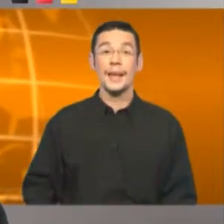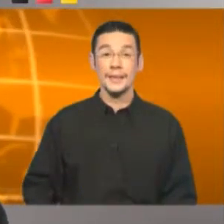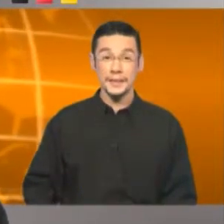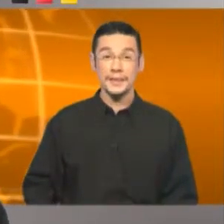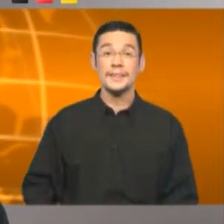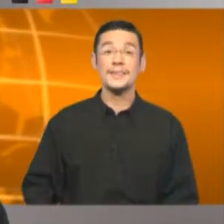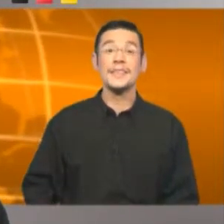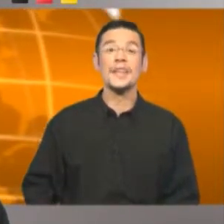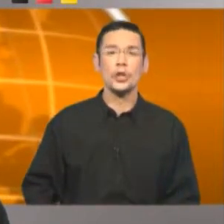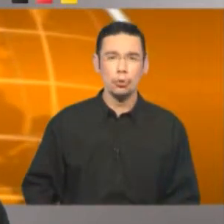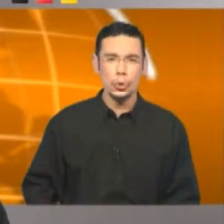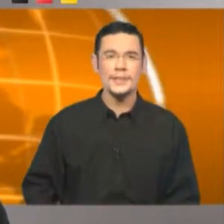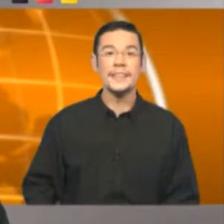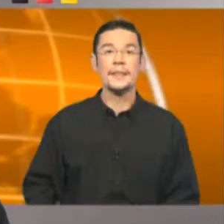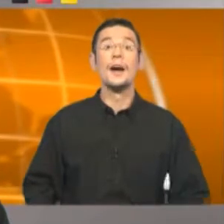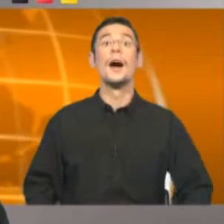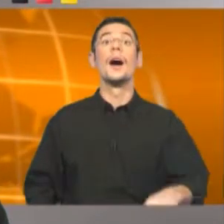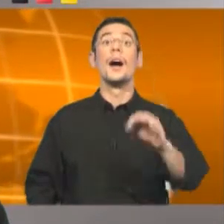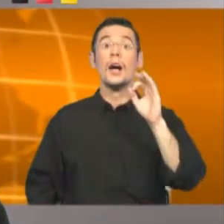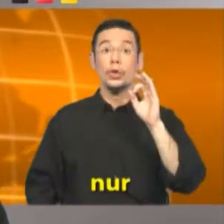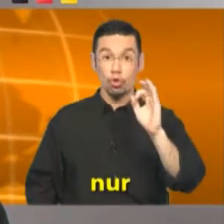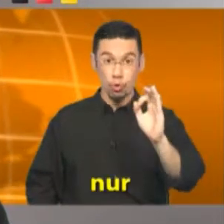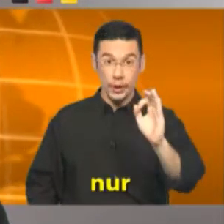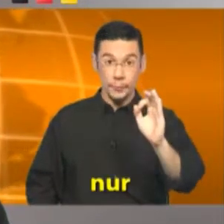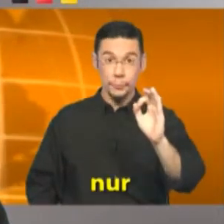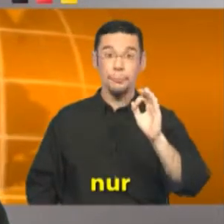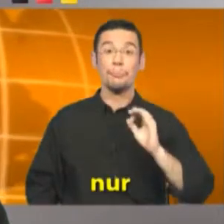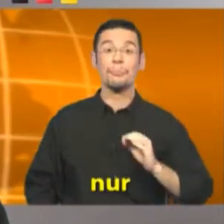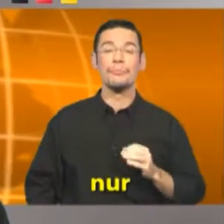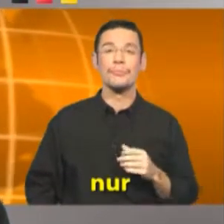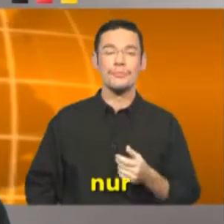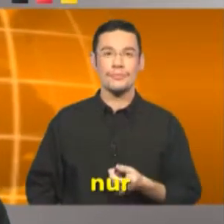Ich Trinke Nur Tee Nur